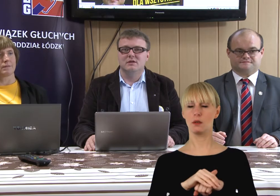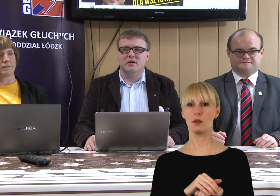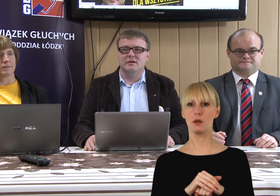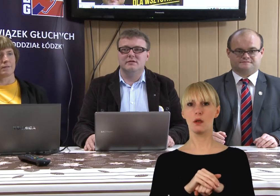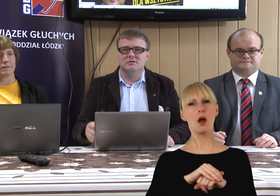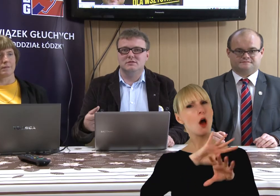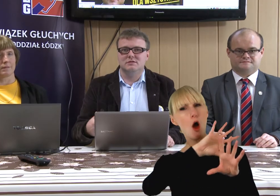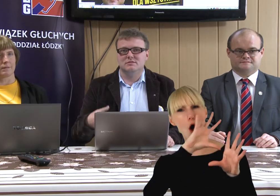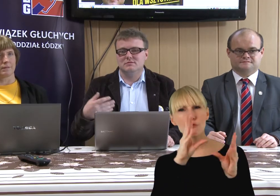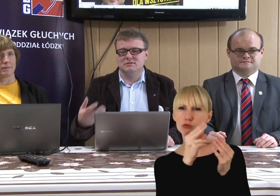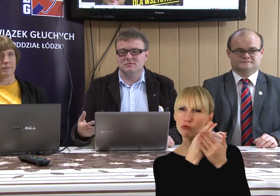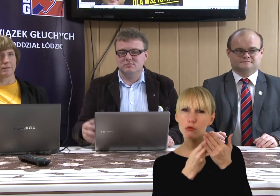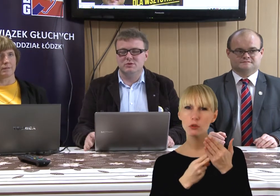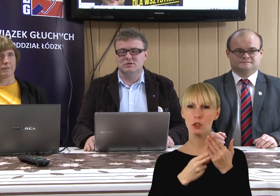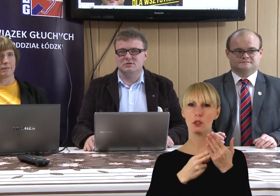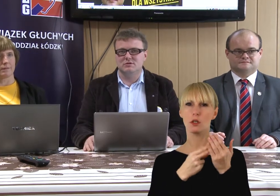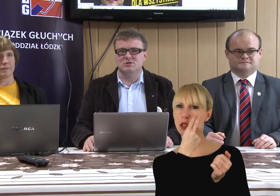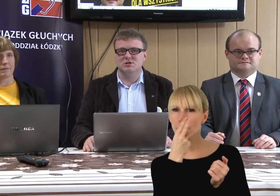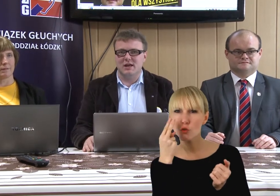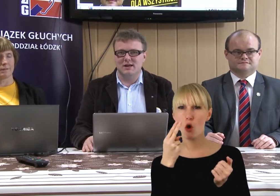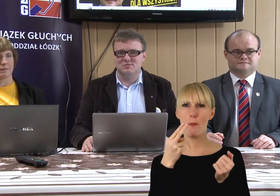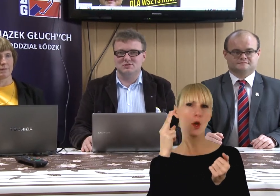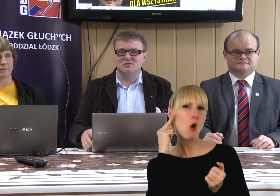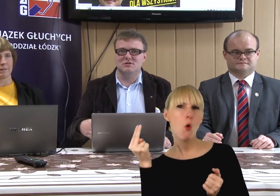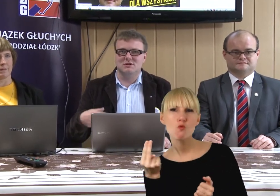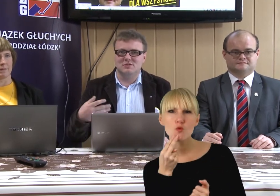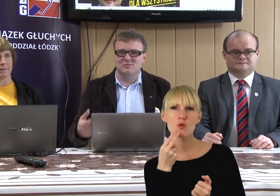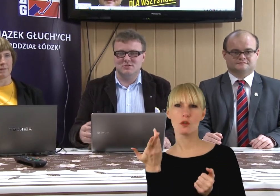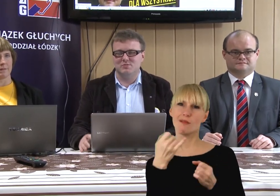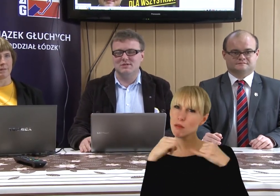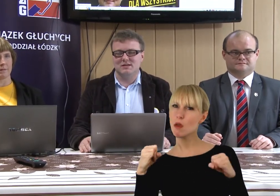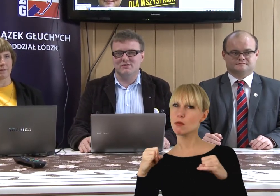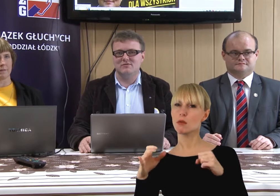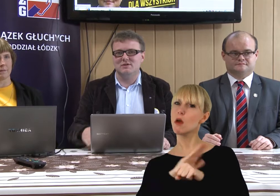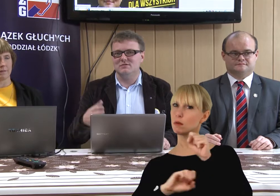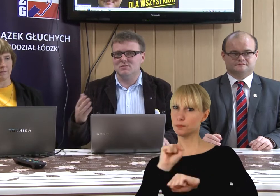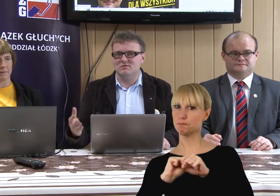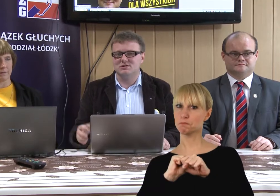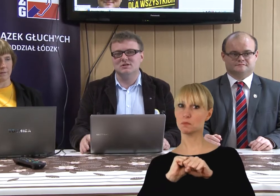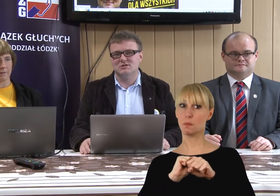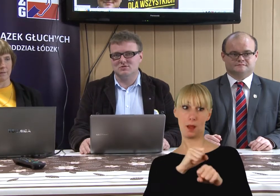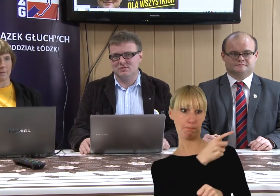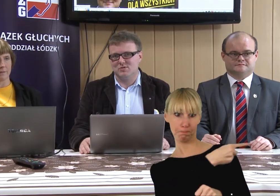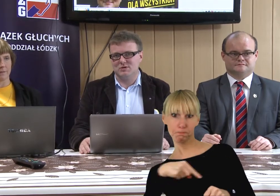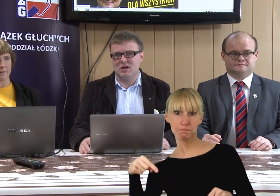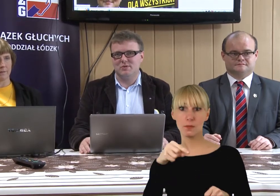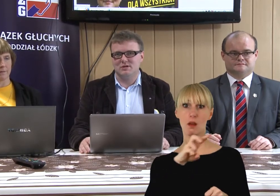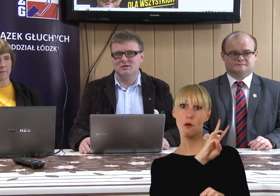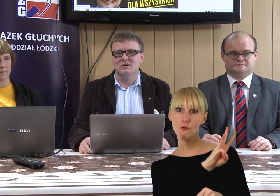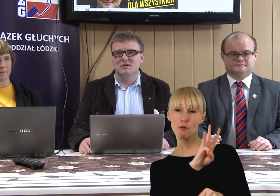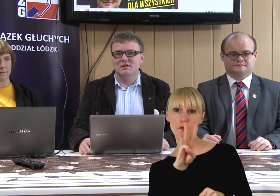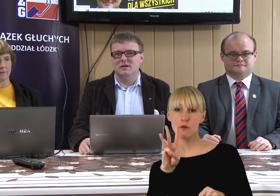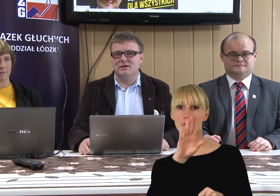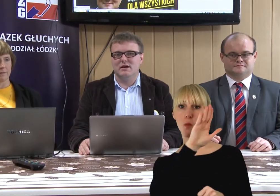i być czytelne przez czytniki, mieć opisane grafiki, mieć wszystkie te rzeczy, w których powiedziała